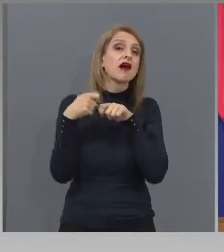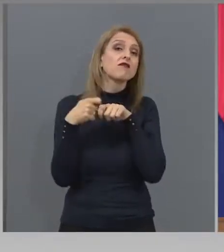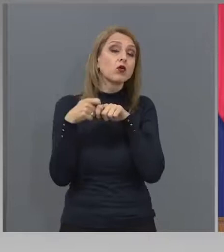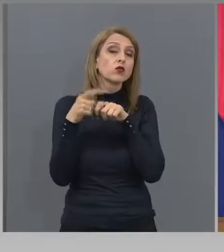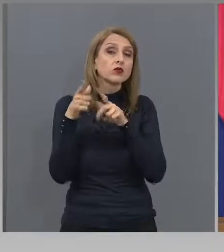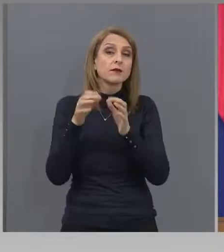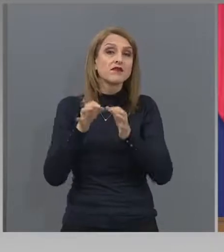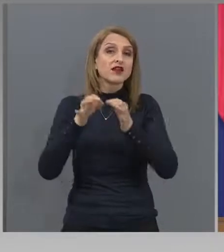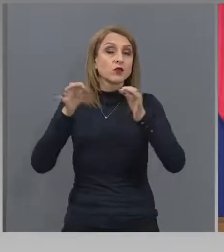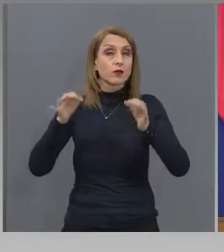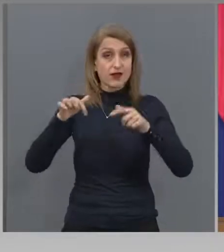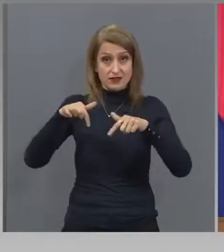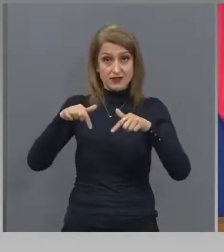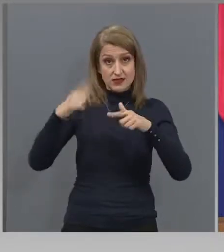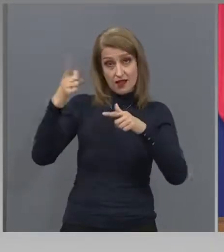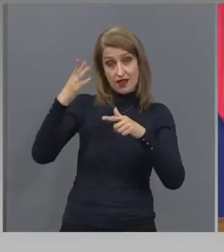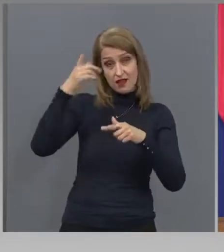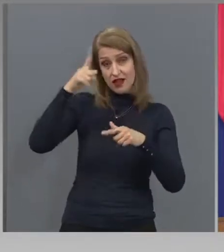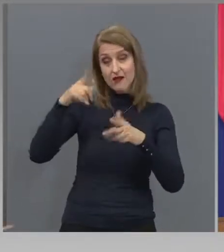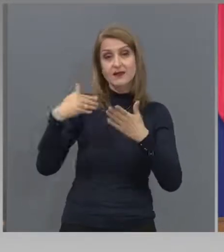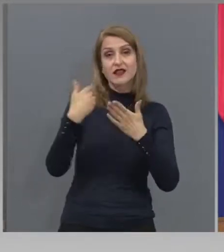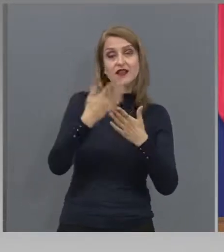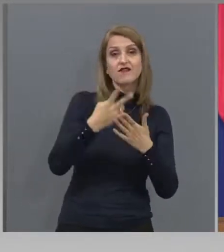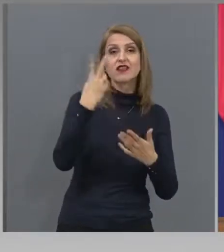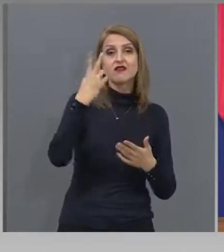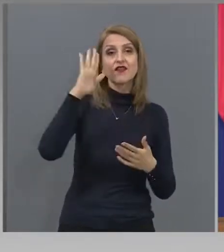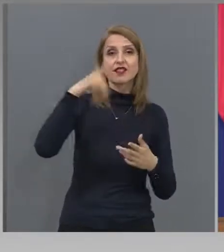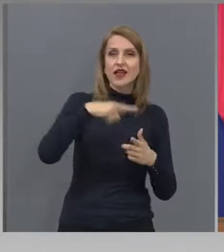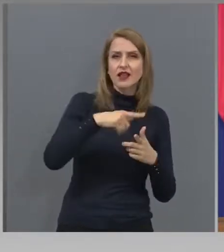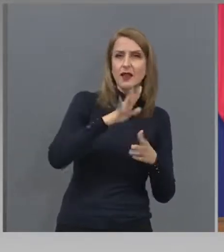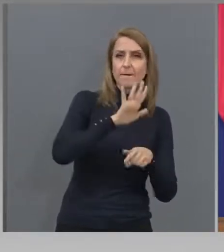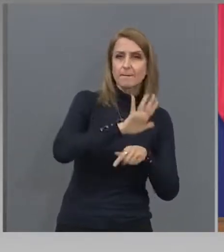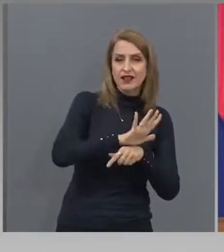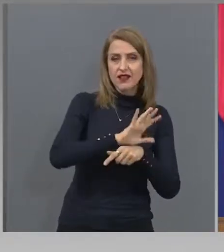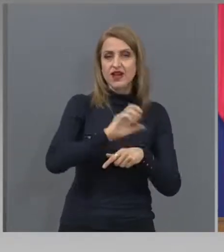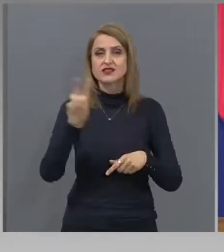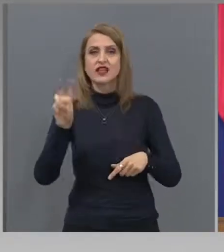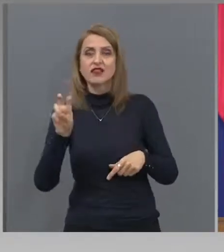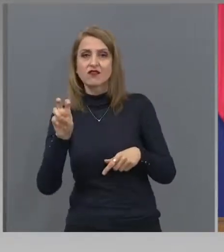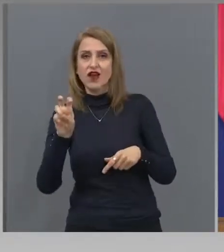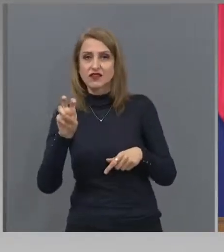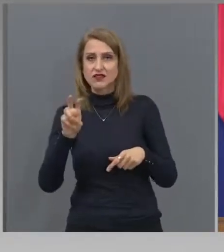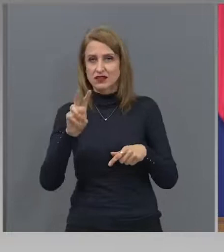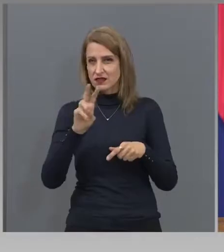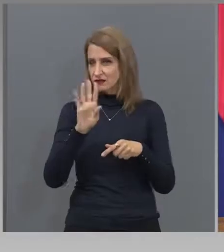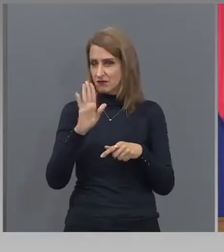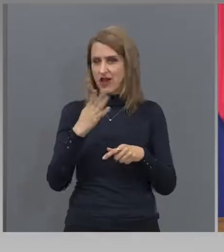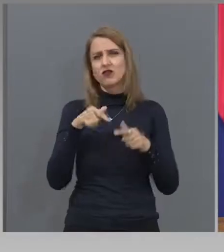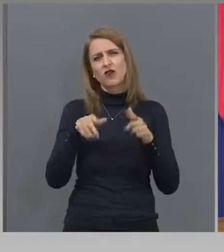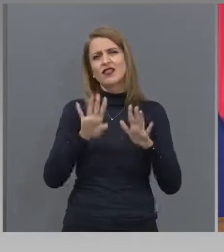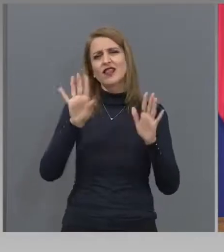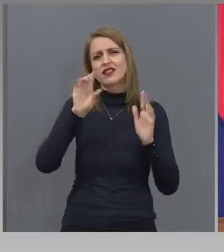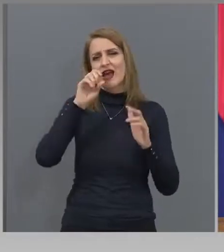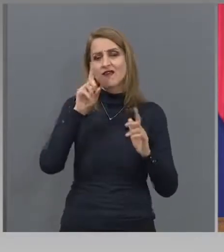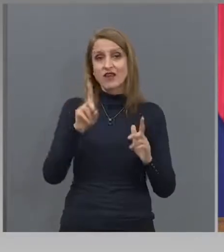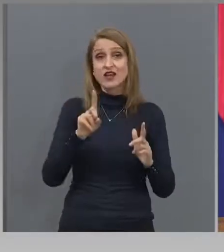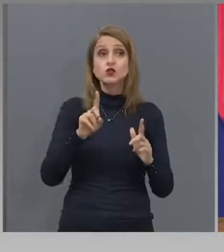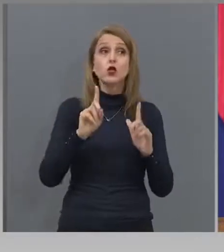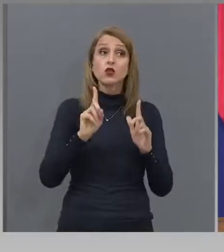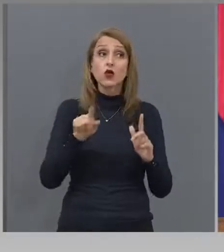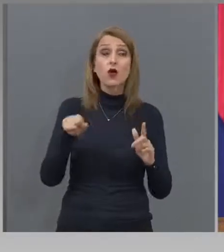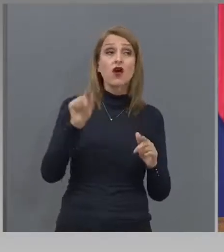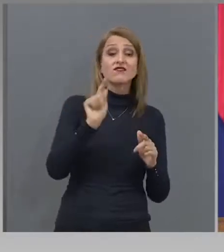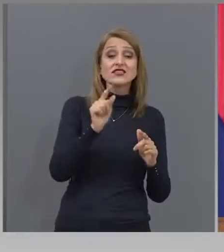сега дават две дати. 15-20. Това е ще 15-20. Не е това най-важното, макар че за всяка дума ми се фащат и след това ме